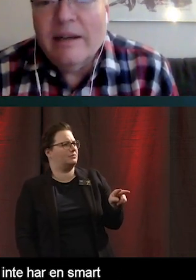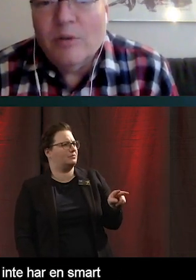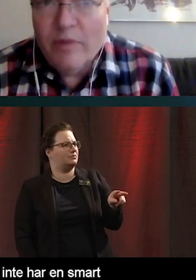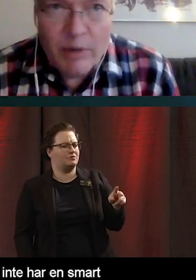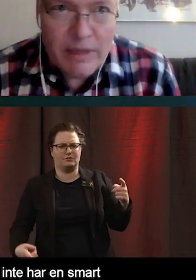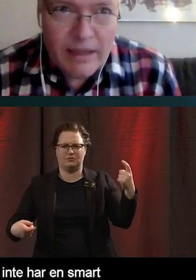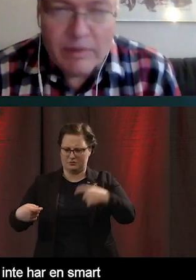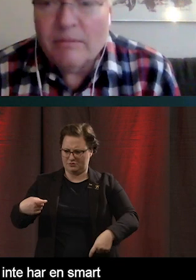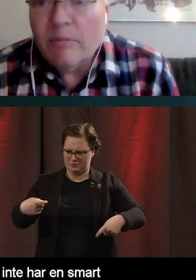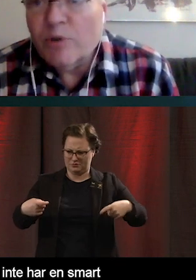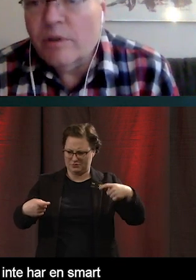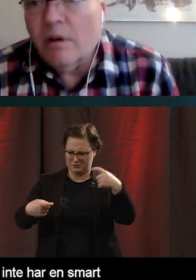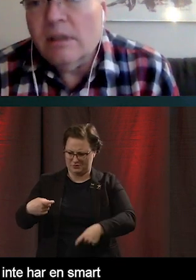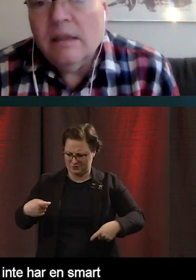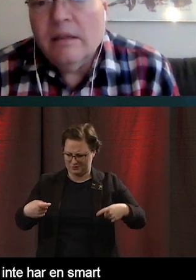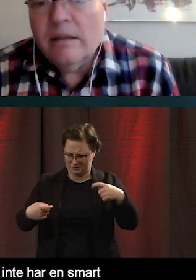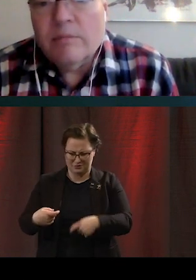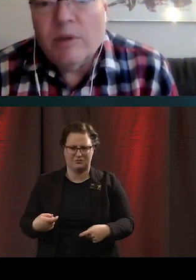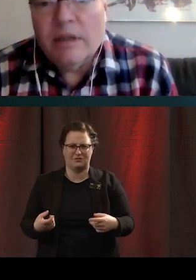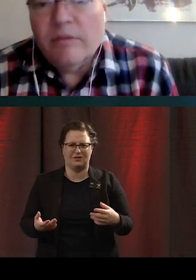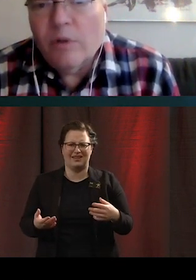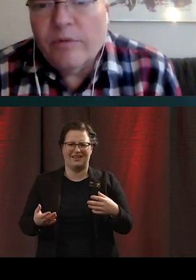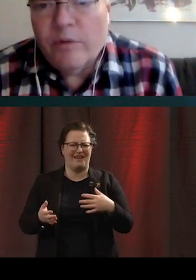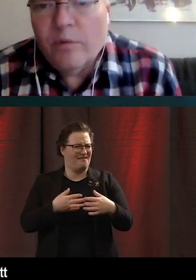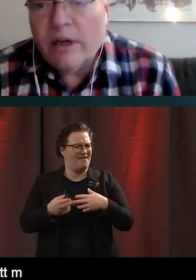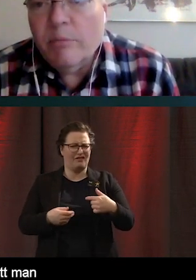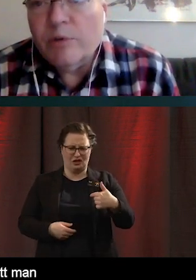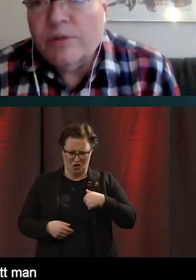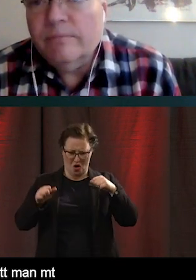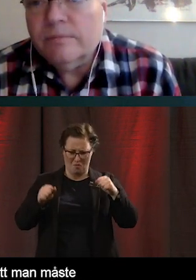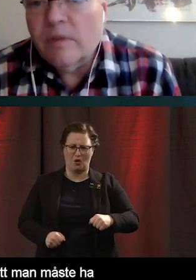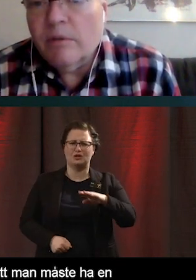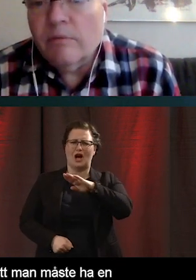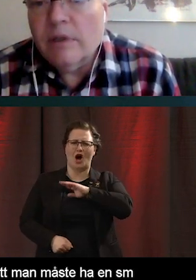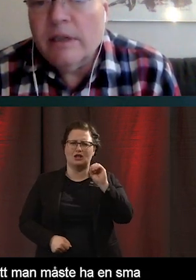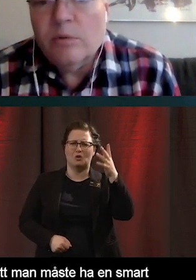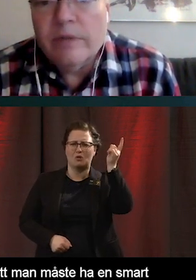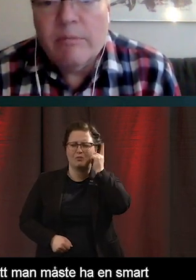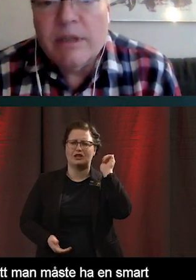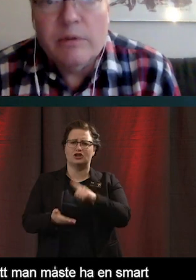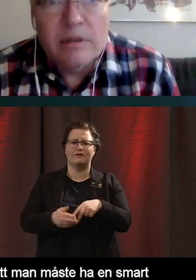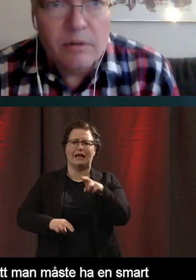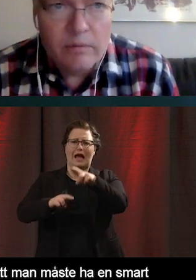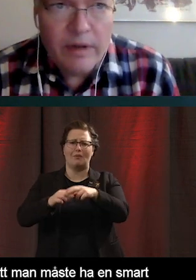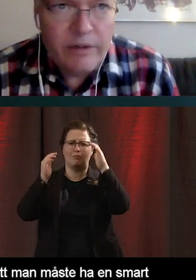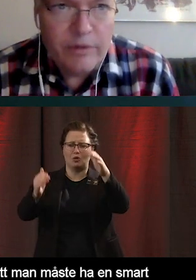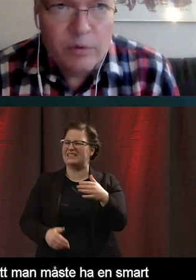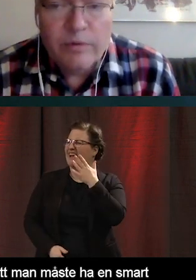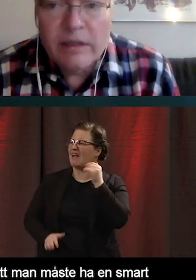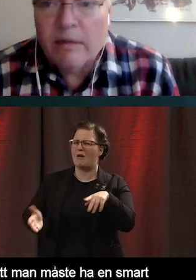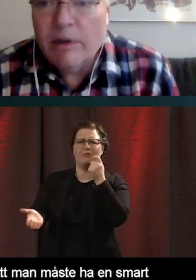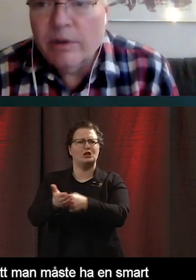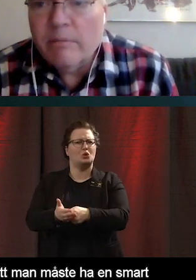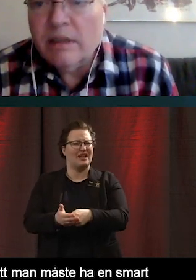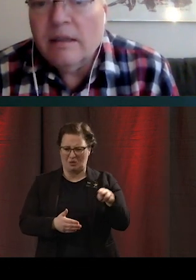hänger det där ihop? Vem har bestämt att man måste ha en smart telefon för att få åka buss? När tog vi det beslutet och varför